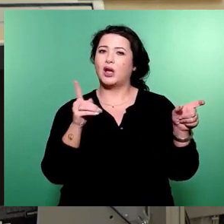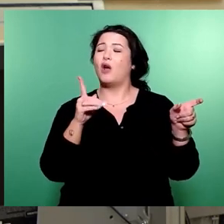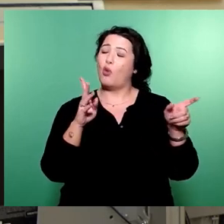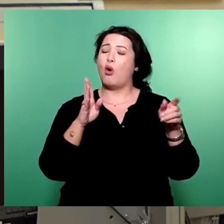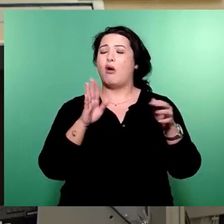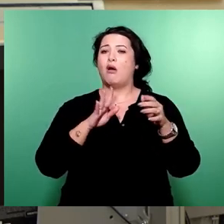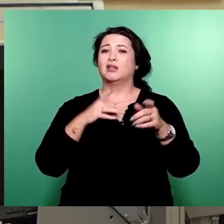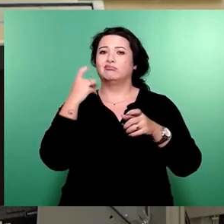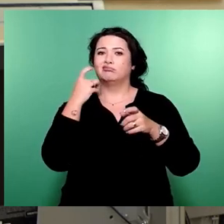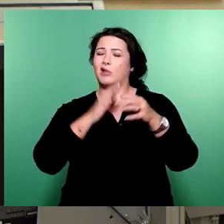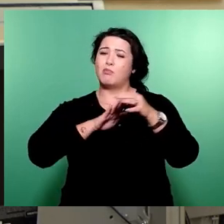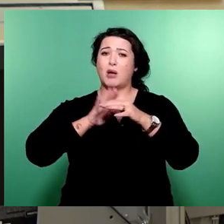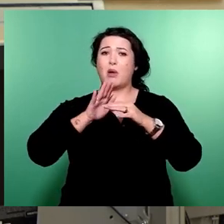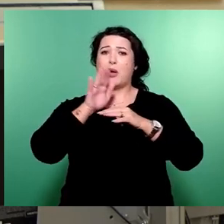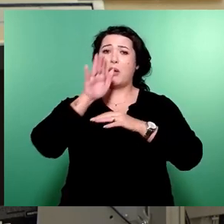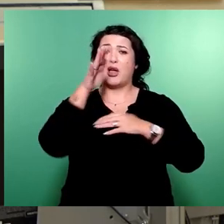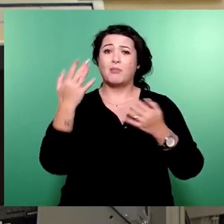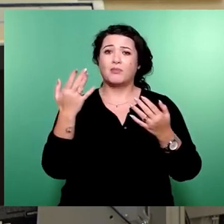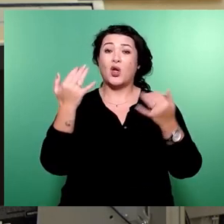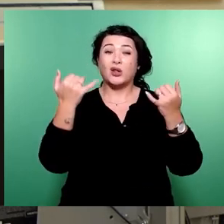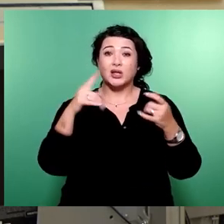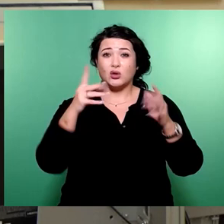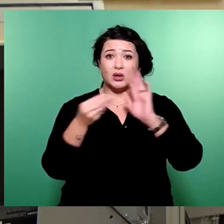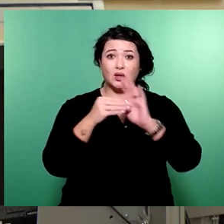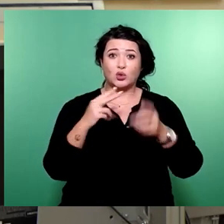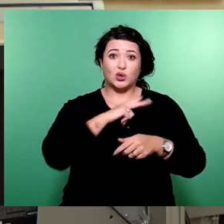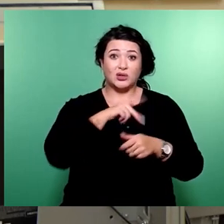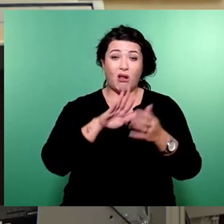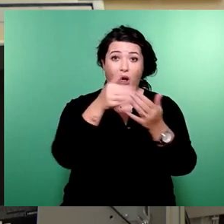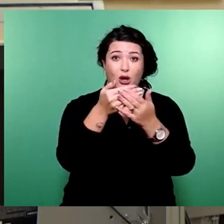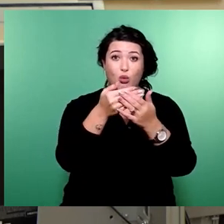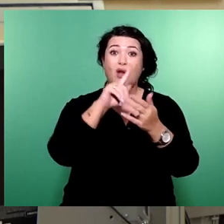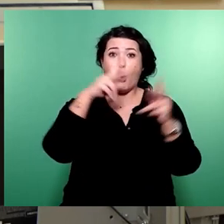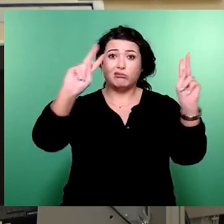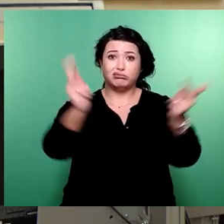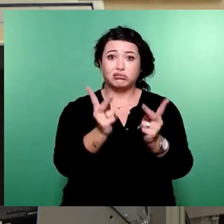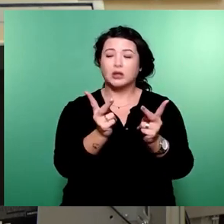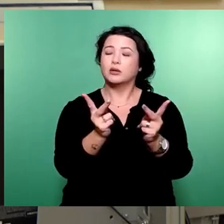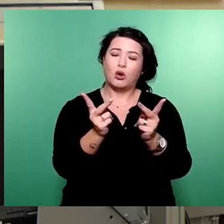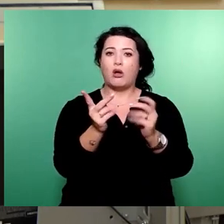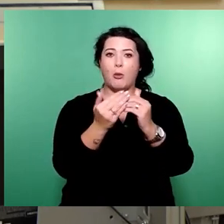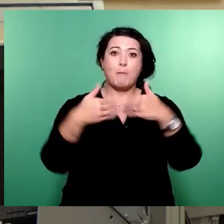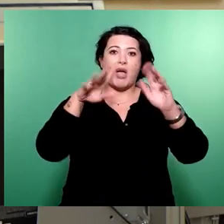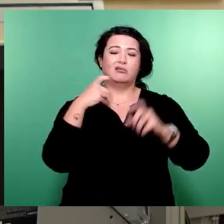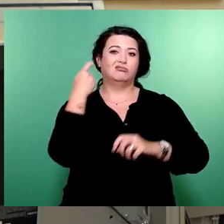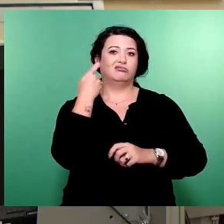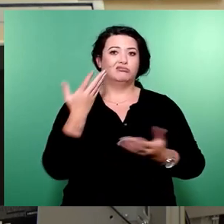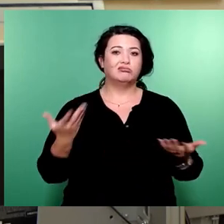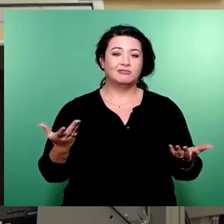fatal, wenn nun auch noch die sozialen Angebote weggekürzt worden wären. Denn gerade in solchen